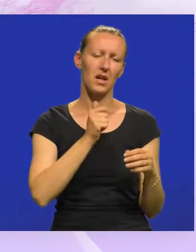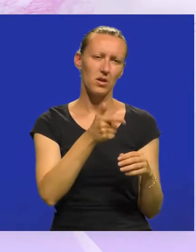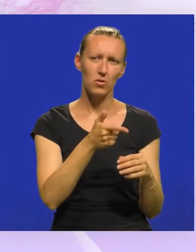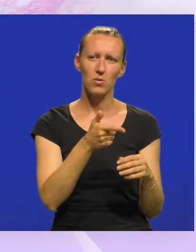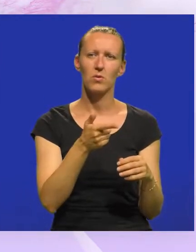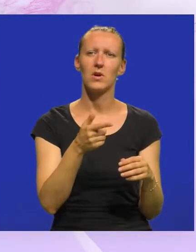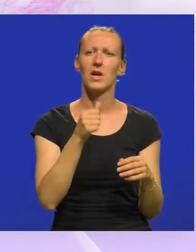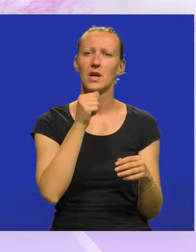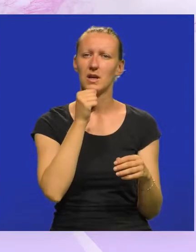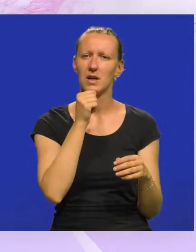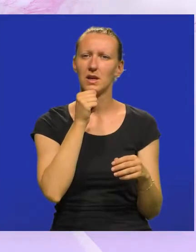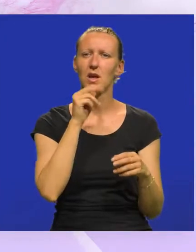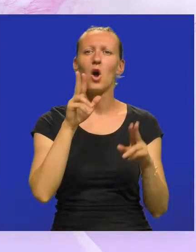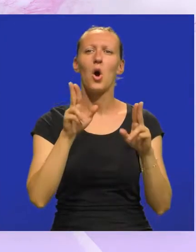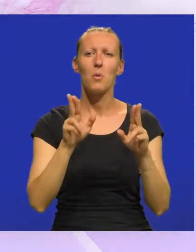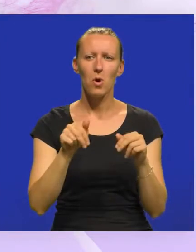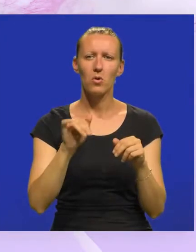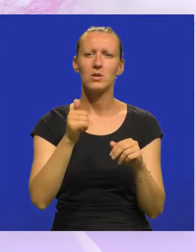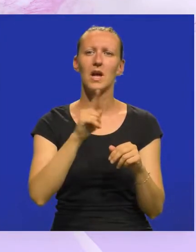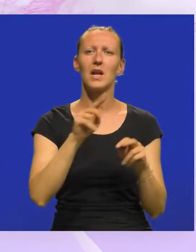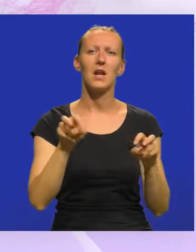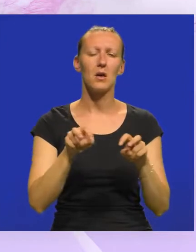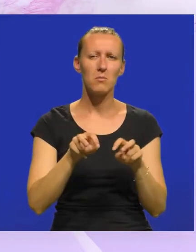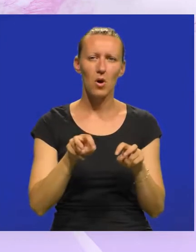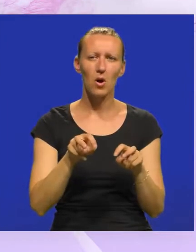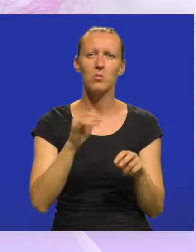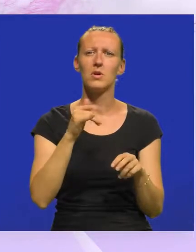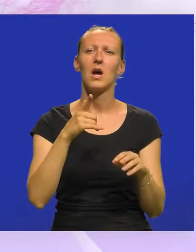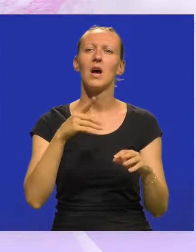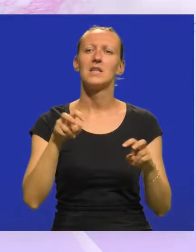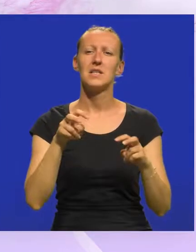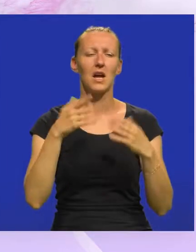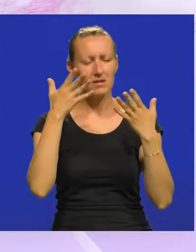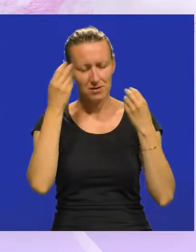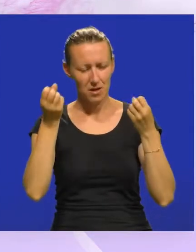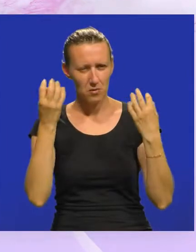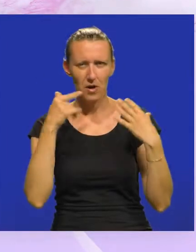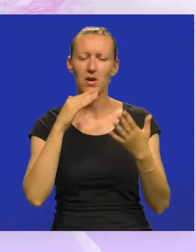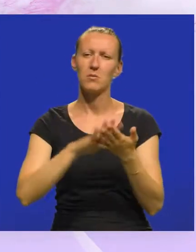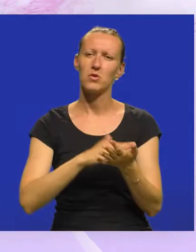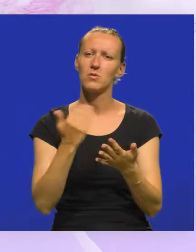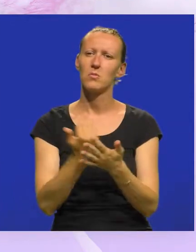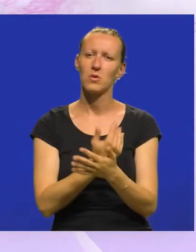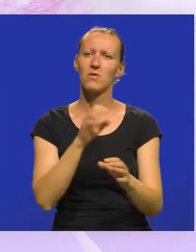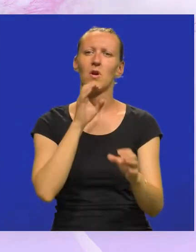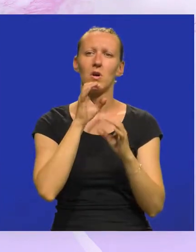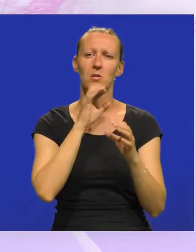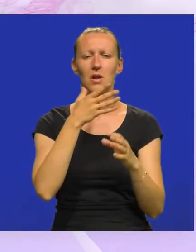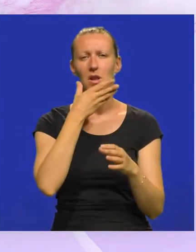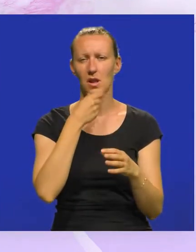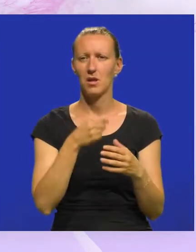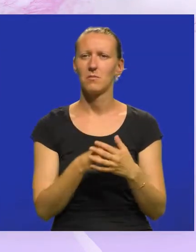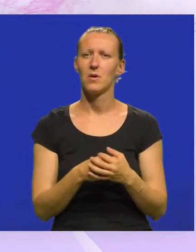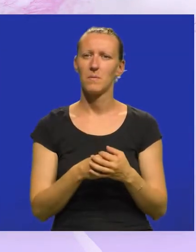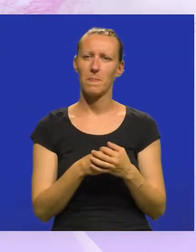druge i omogućiti da se ne bojimo, da suzbijemo strah i da počnemo ponovo komunicirati na lijepi